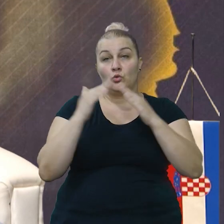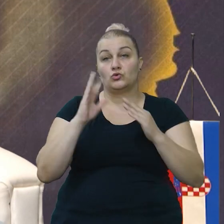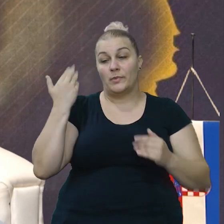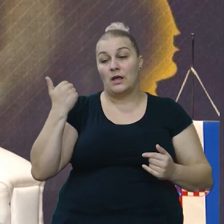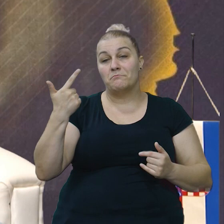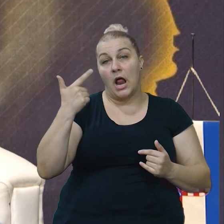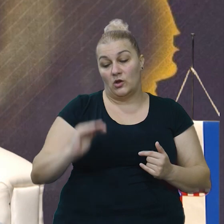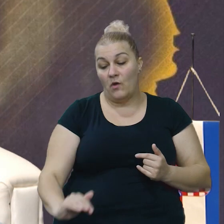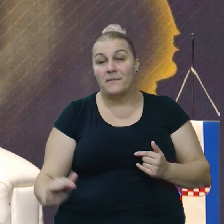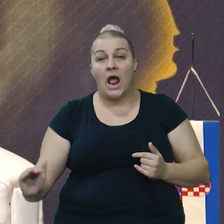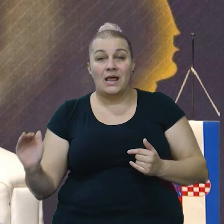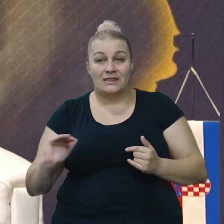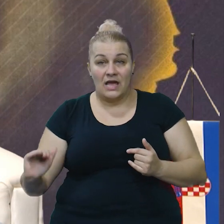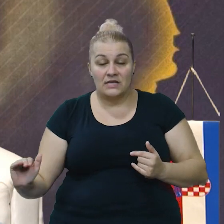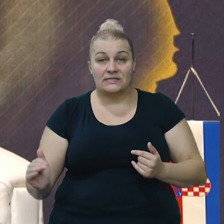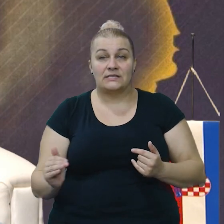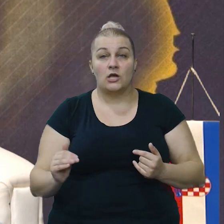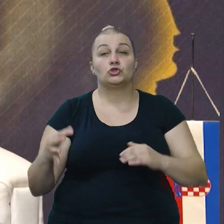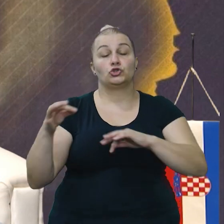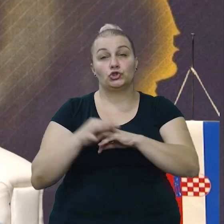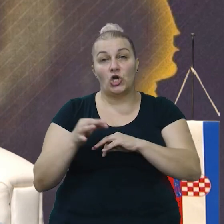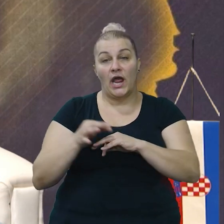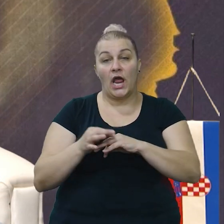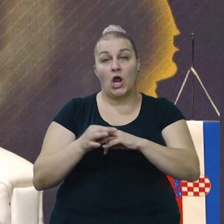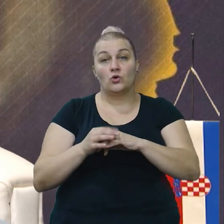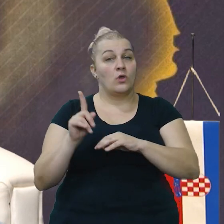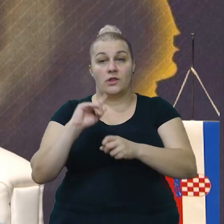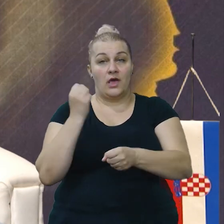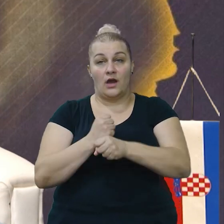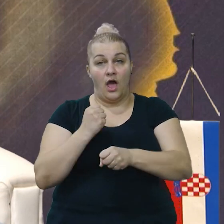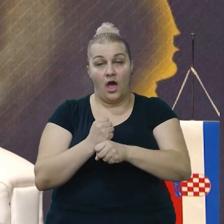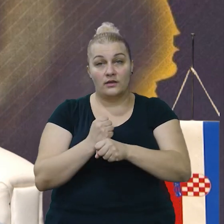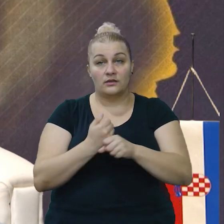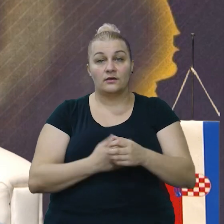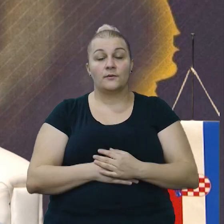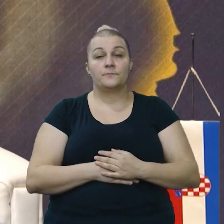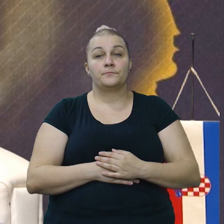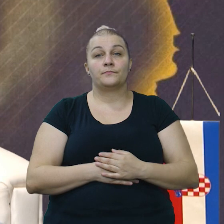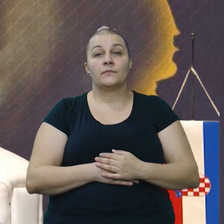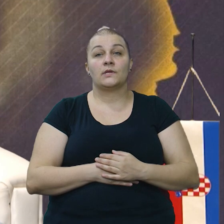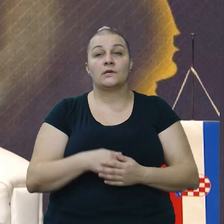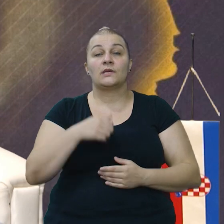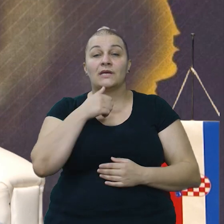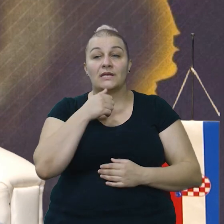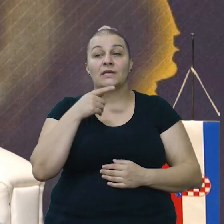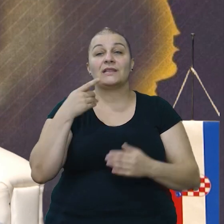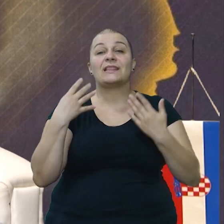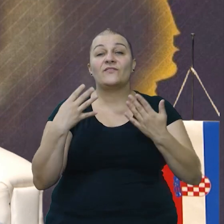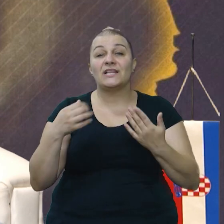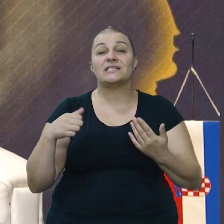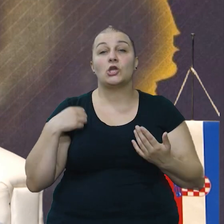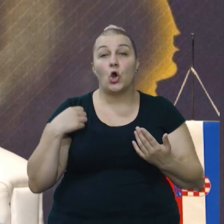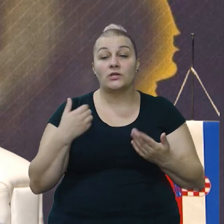malodobne djece, ženu koja ne radi. I 1990. godine